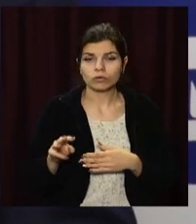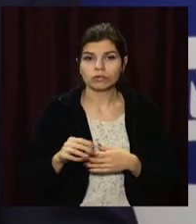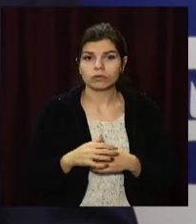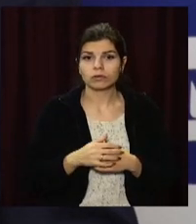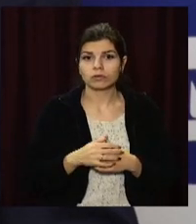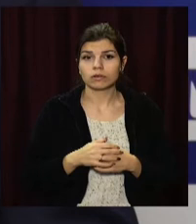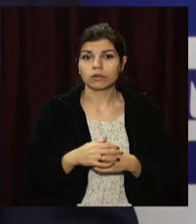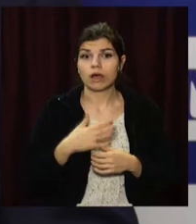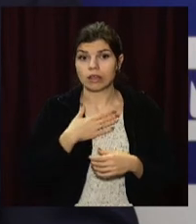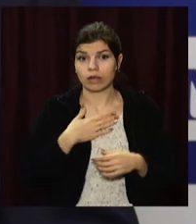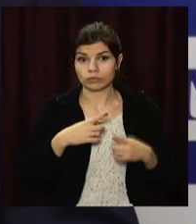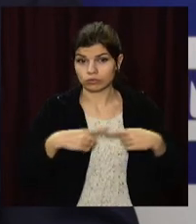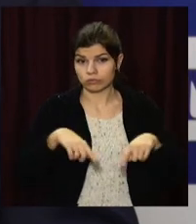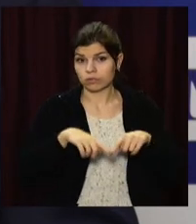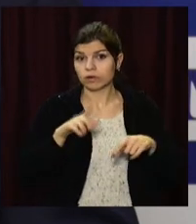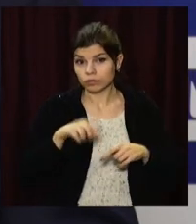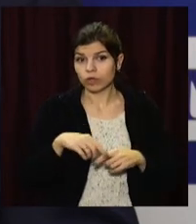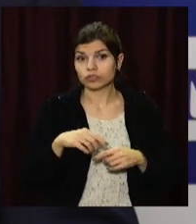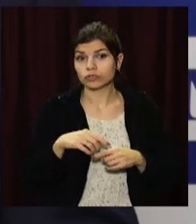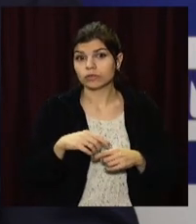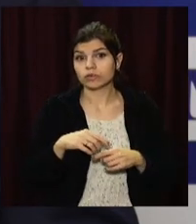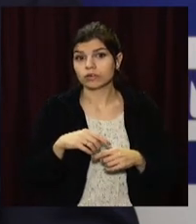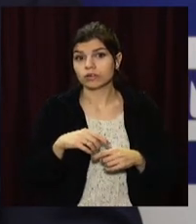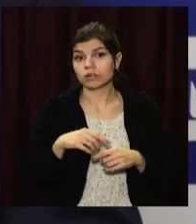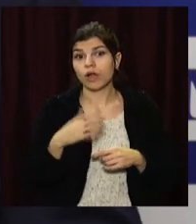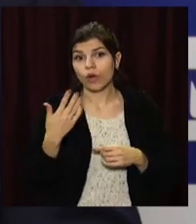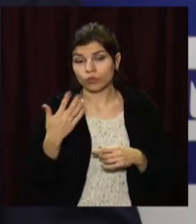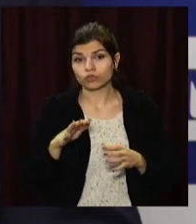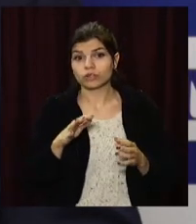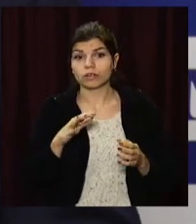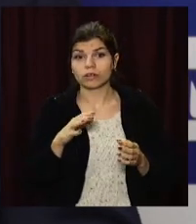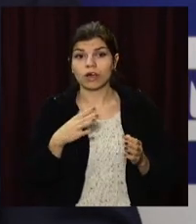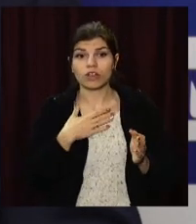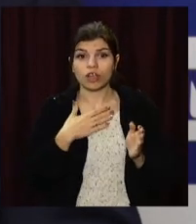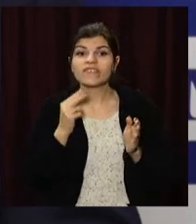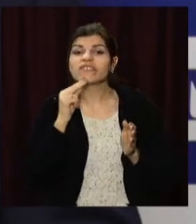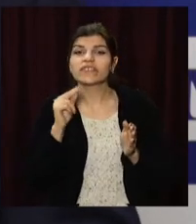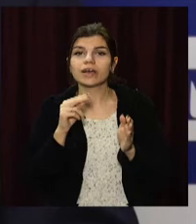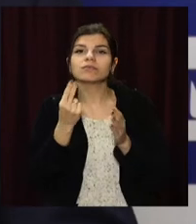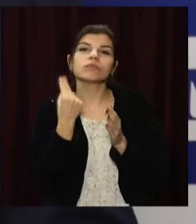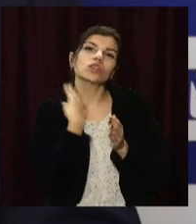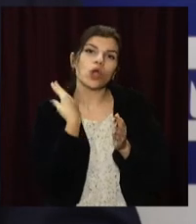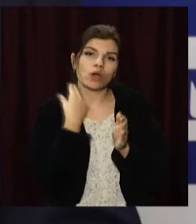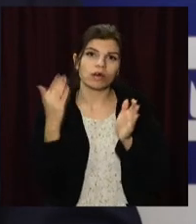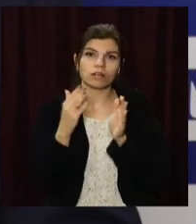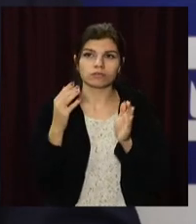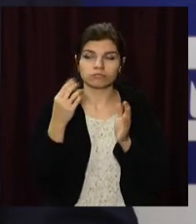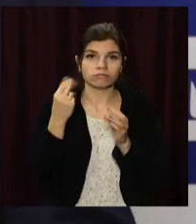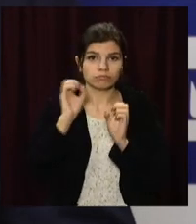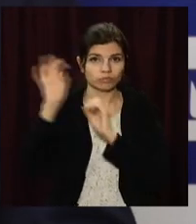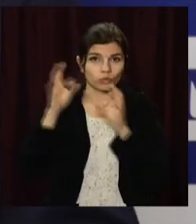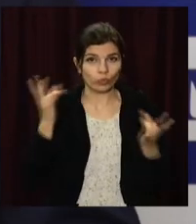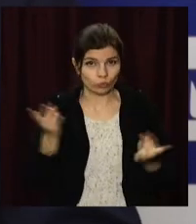підприємство так само винне, але вже меншу цифру нашим постачальникам НАКУ і Трансгазу. Відповідно,